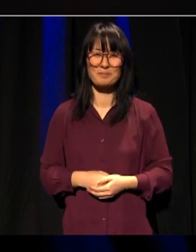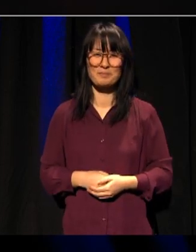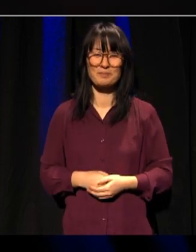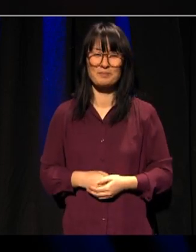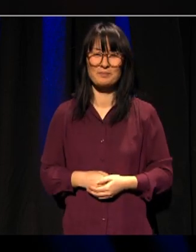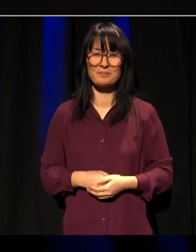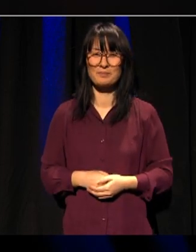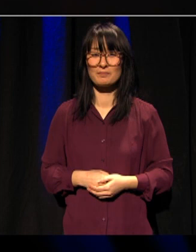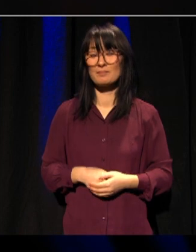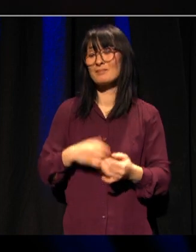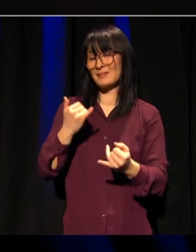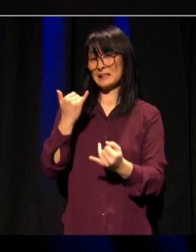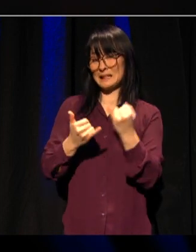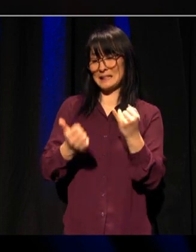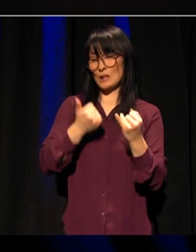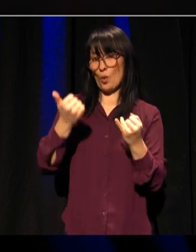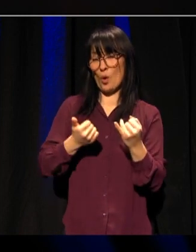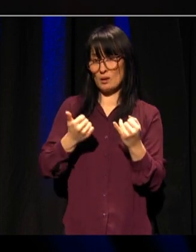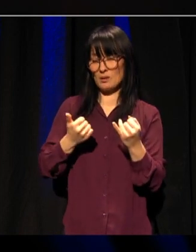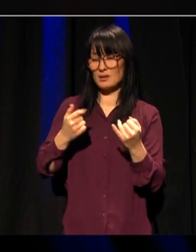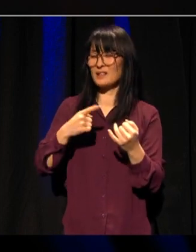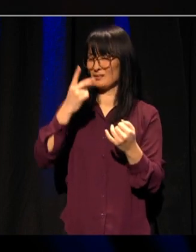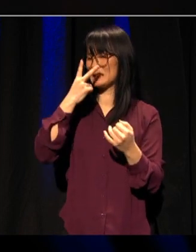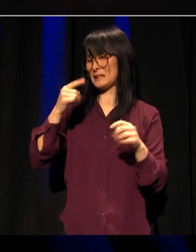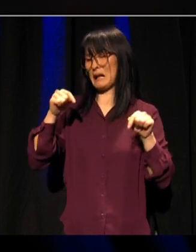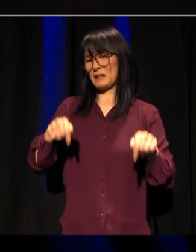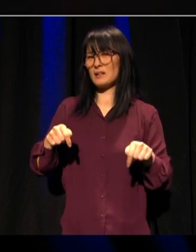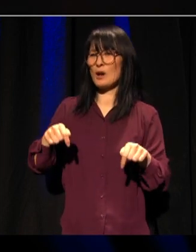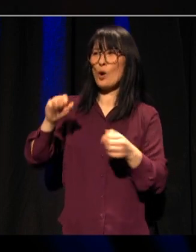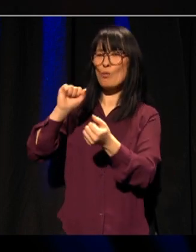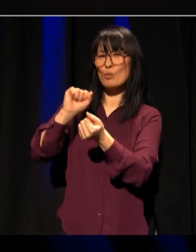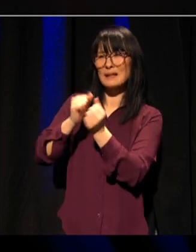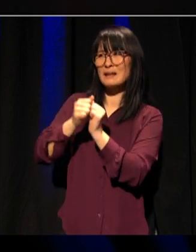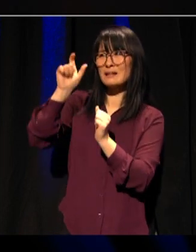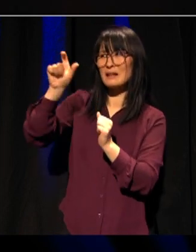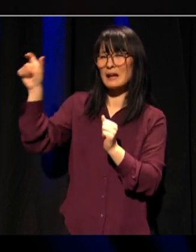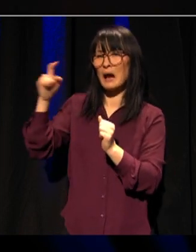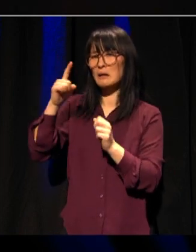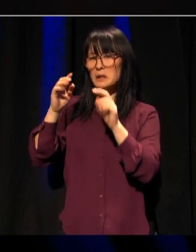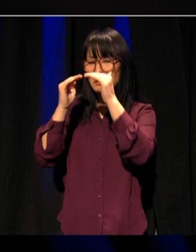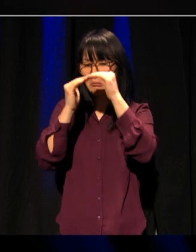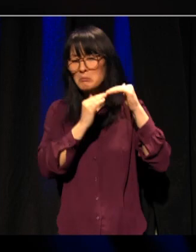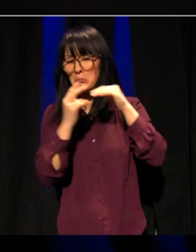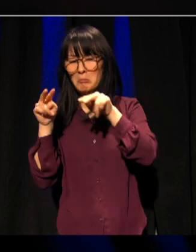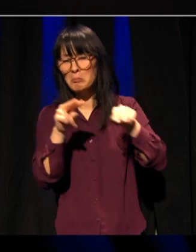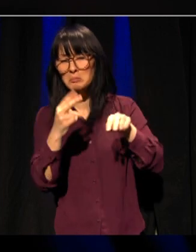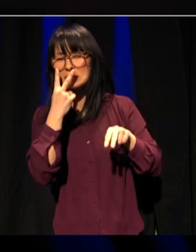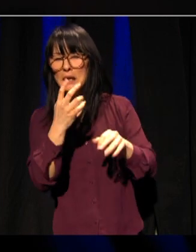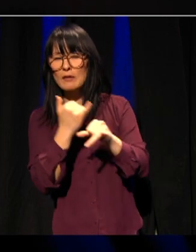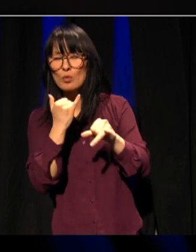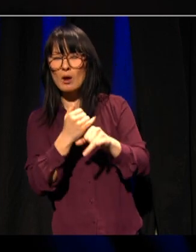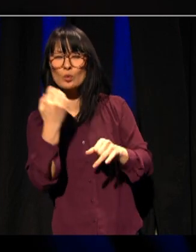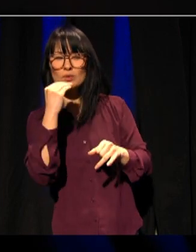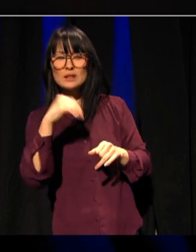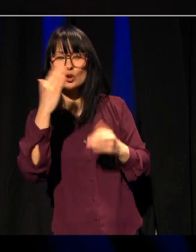Det siste året har det blitt enda tydeligere at de politiske øynene i Norge er vent mot universitets og høyskolesektoren.